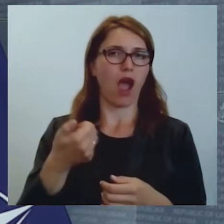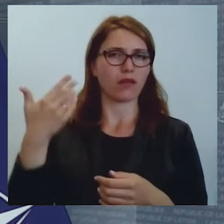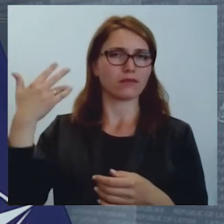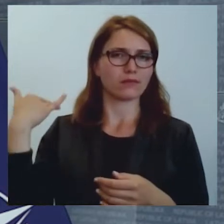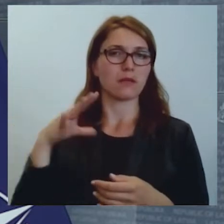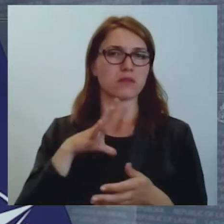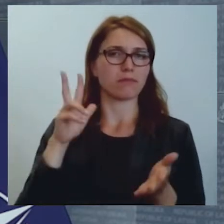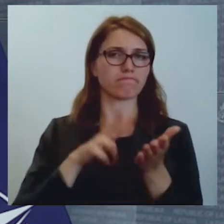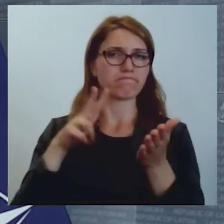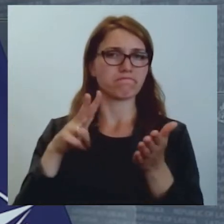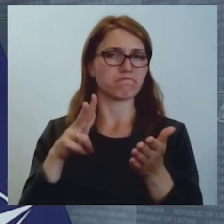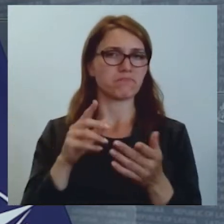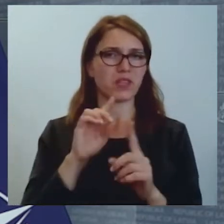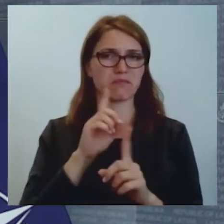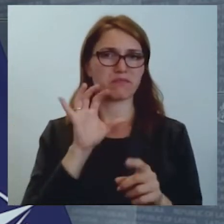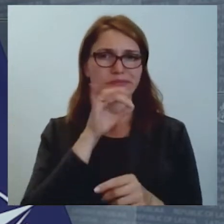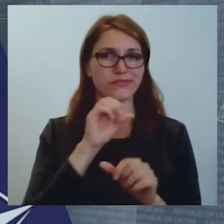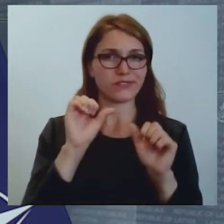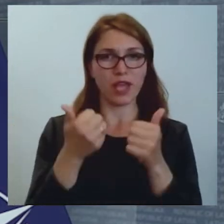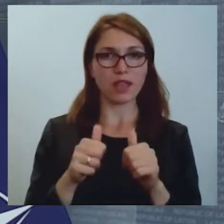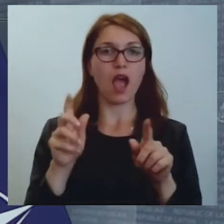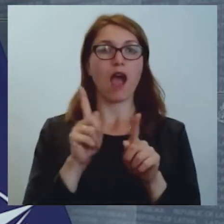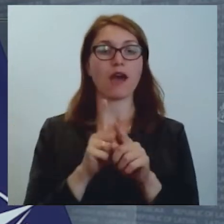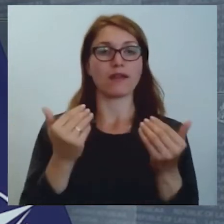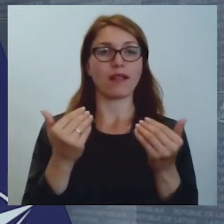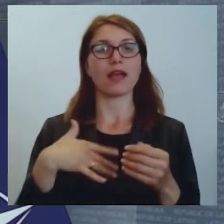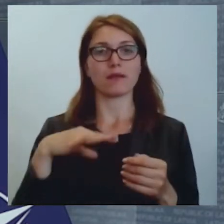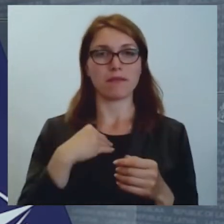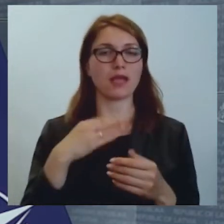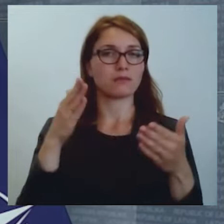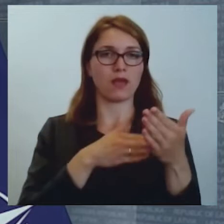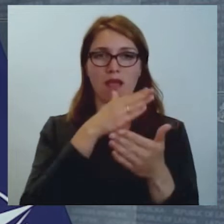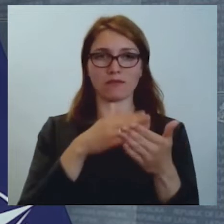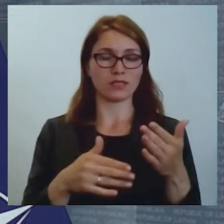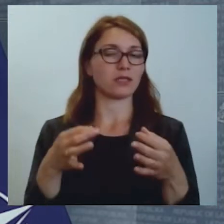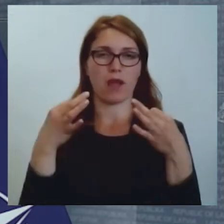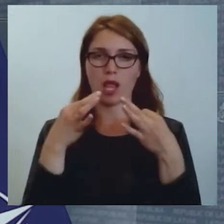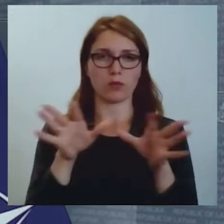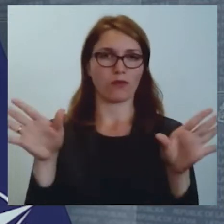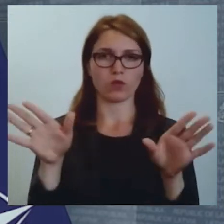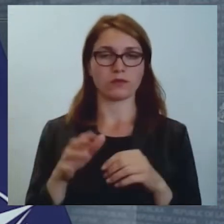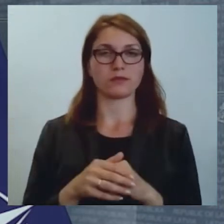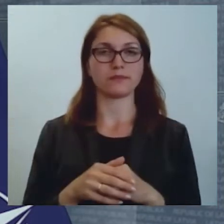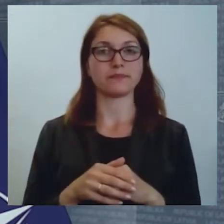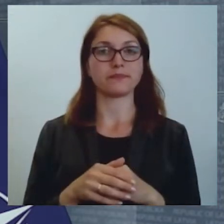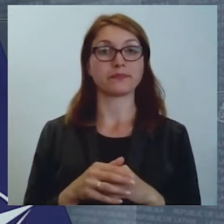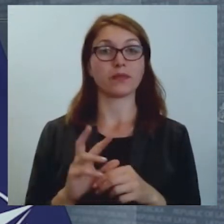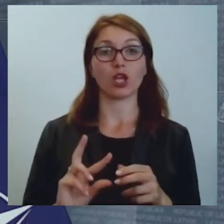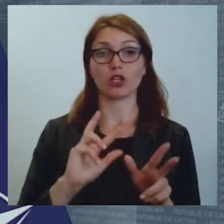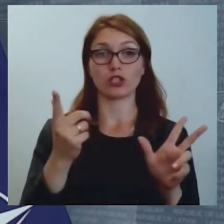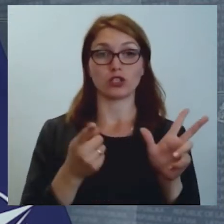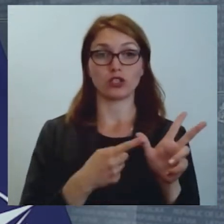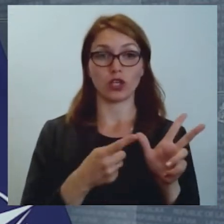samērā sakropļotā veidā. Mēs tagad no tā pilnībā atbrīvosimies. Un trešais,